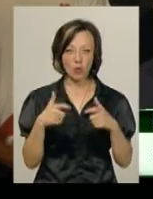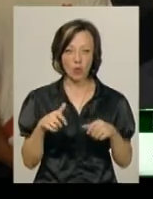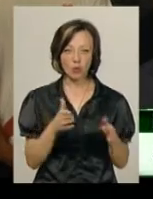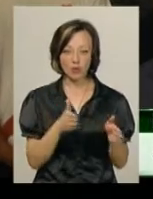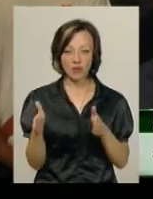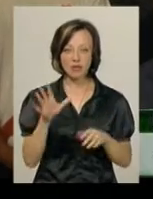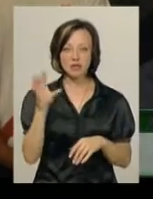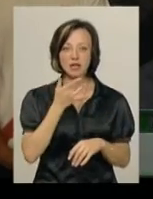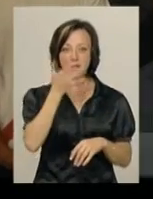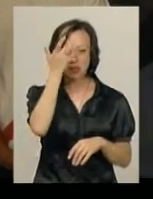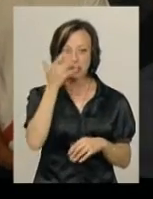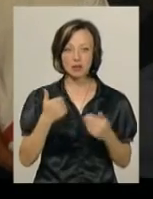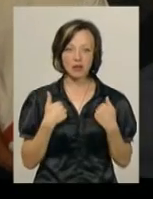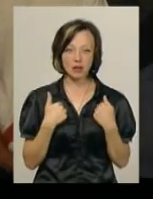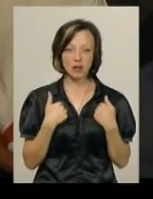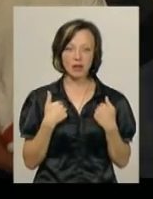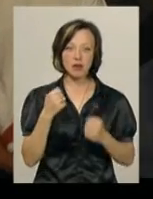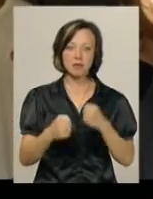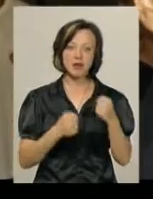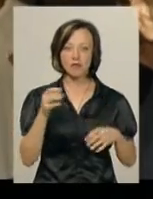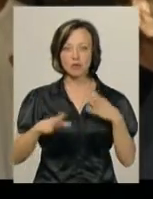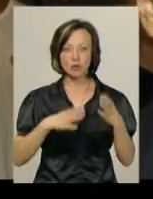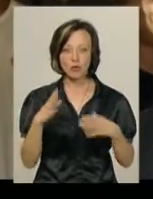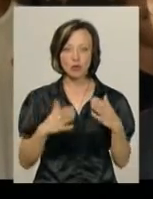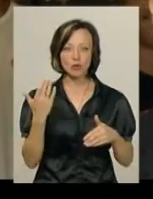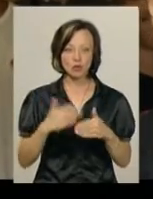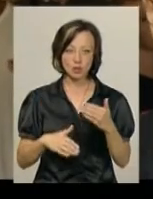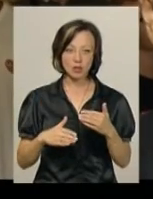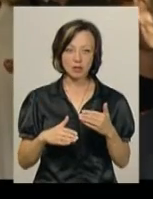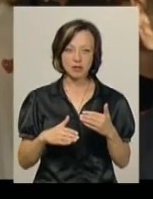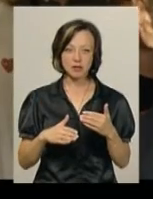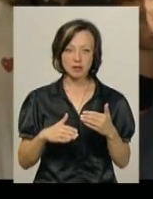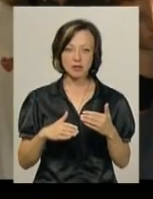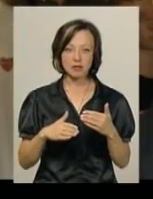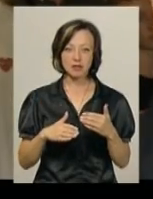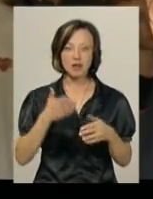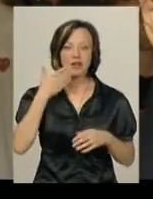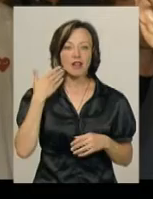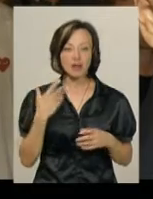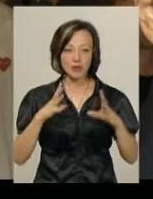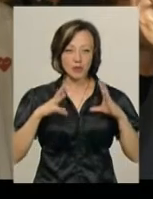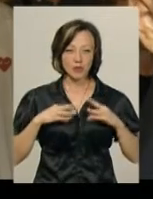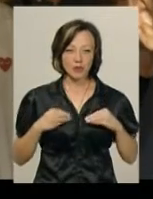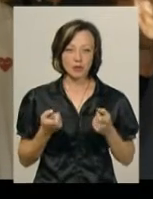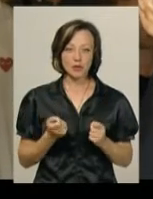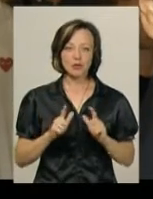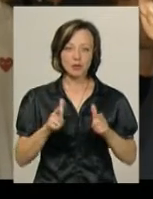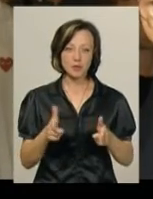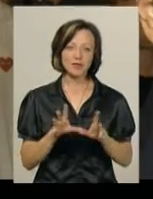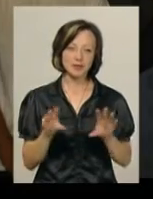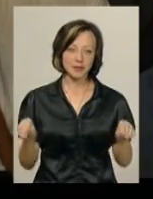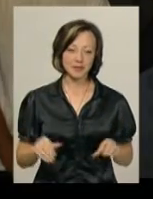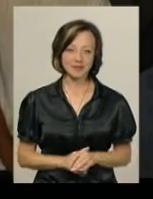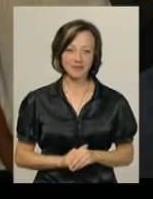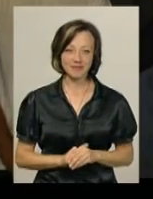Все літо майже я бігав, турнік, вже таке облегшення трішки. Вже поступив, вже все,